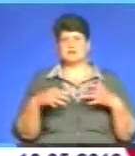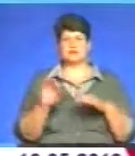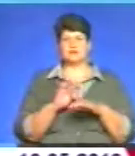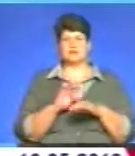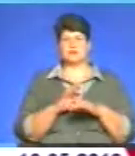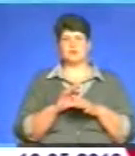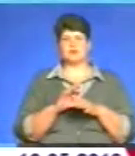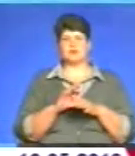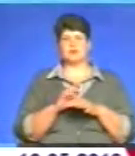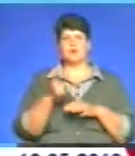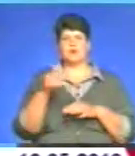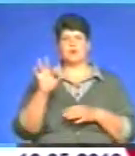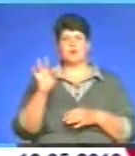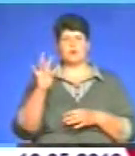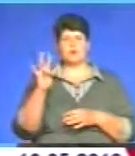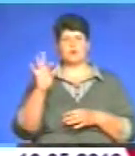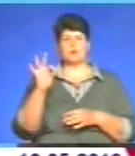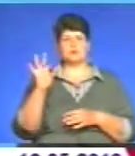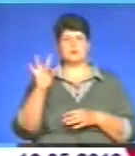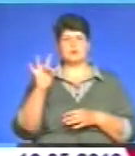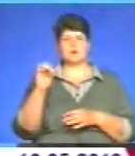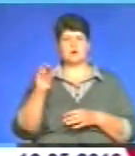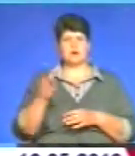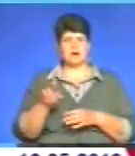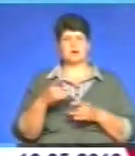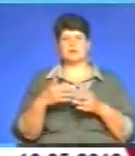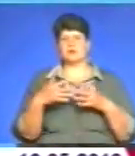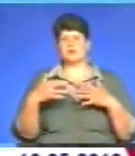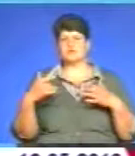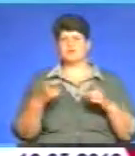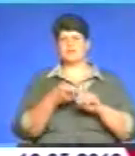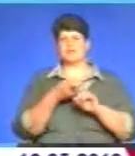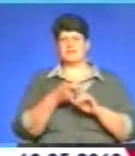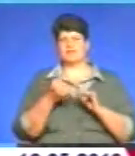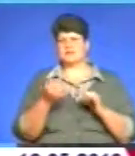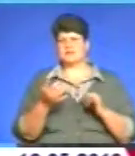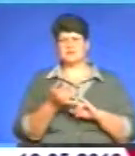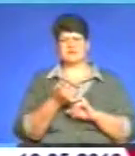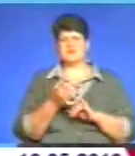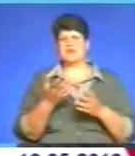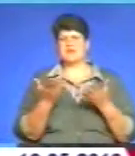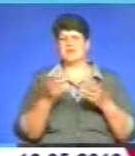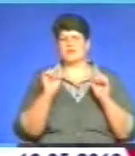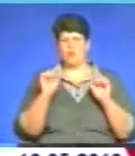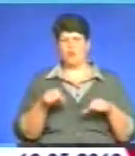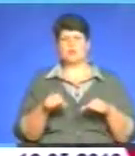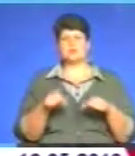в тому числі гонорея, і є багато інших інфекцій, які можуть